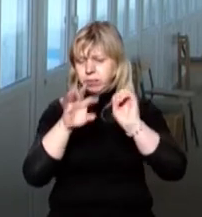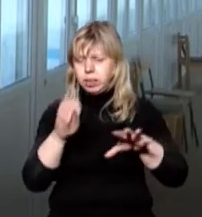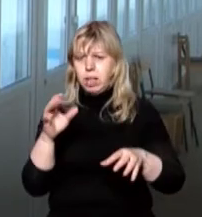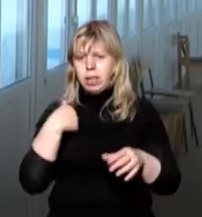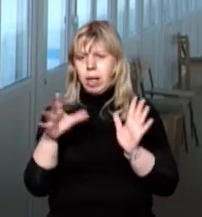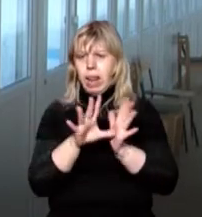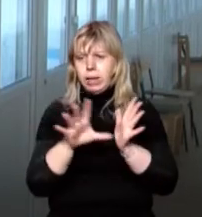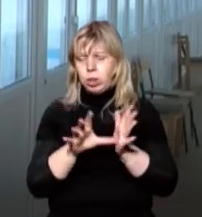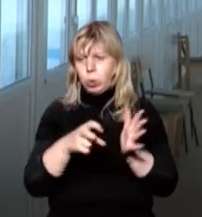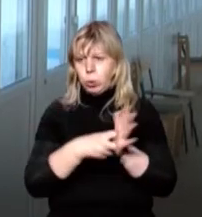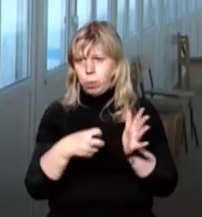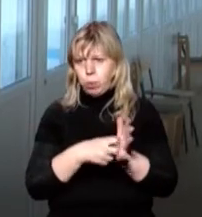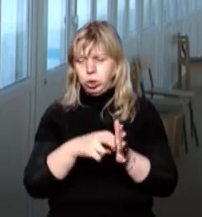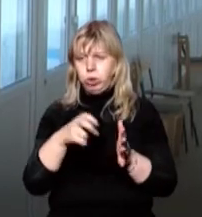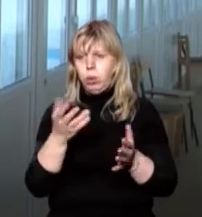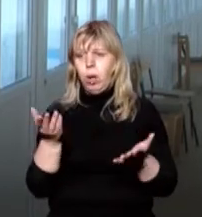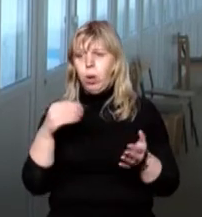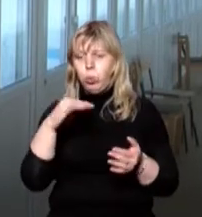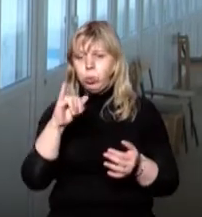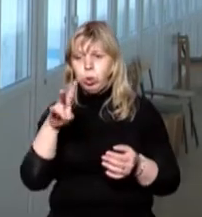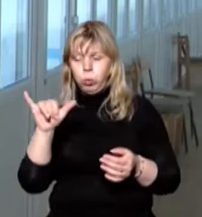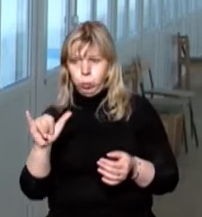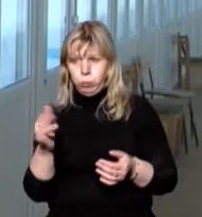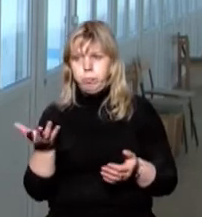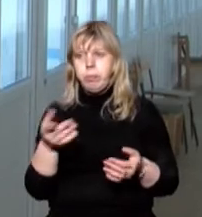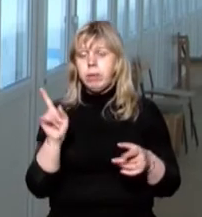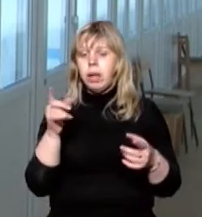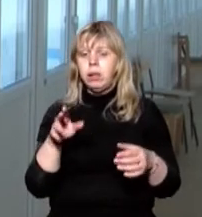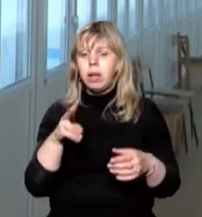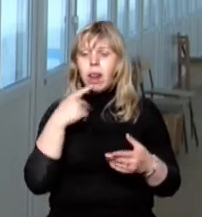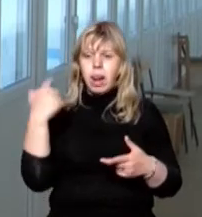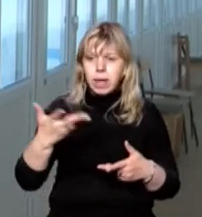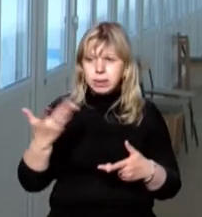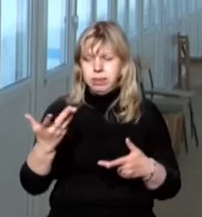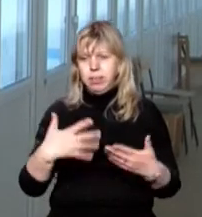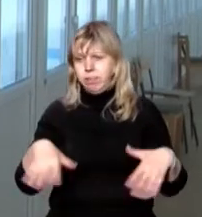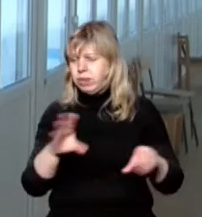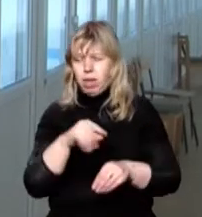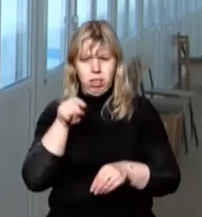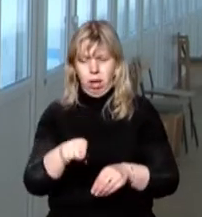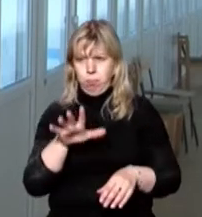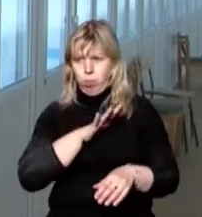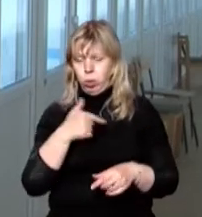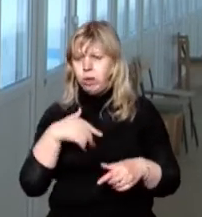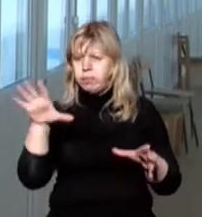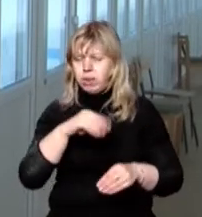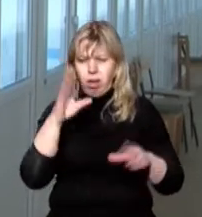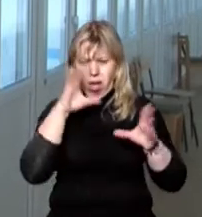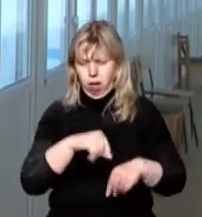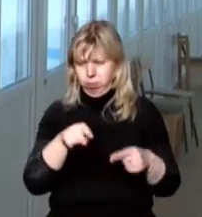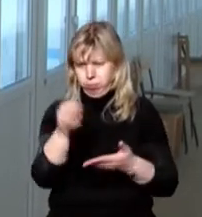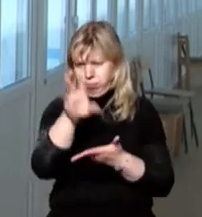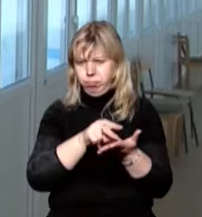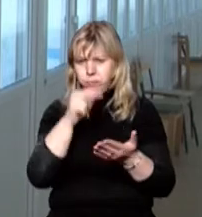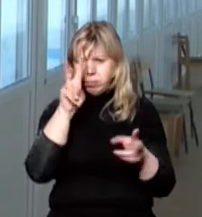на електронну платформу УЖНУ. Тобто лекції, все там було, нам все було доступно.